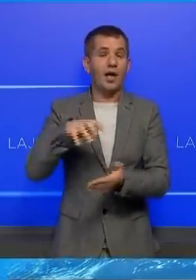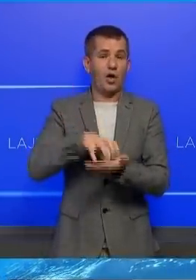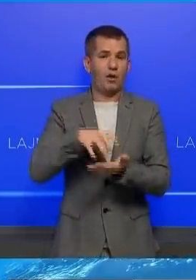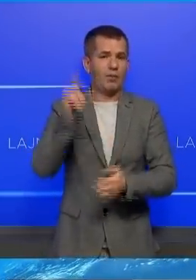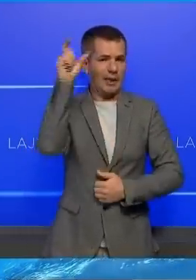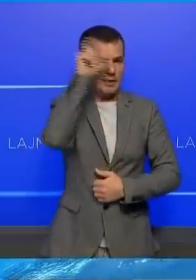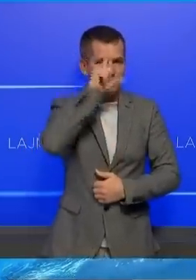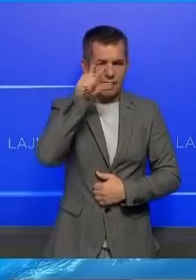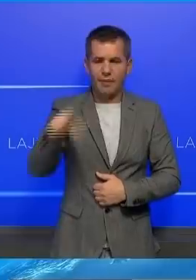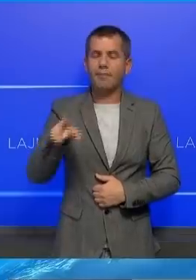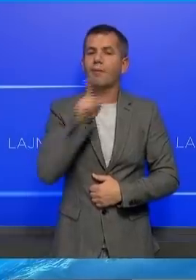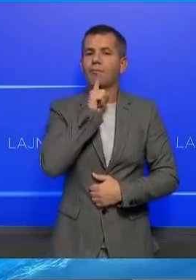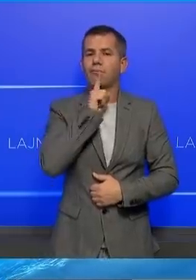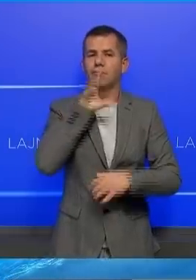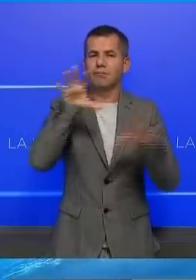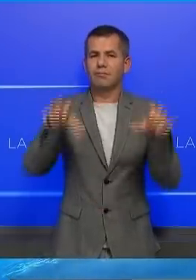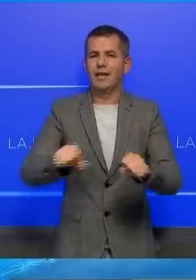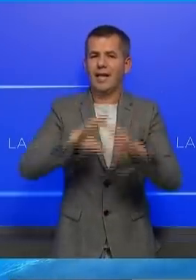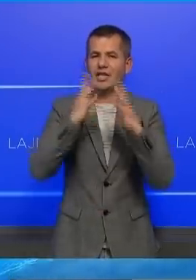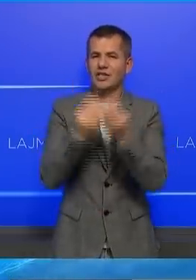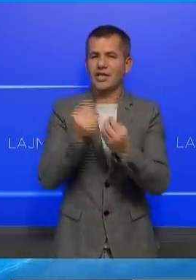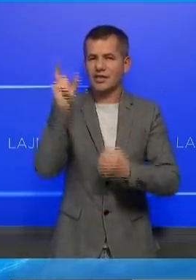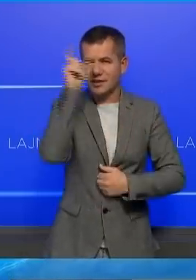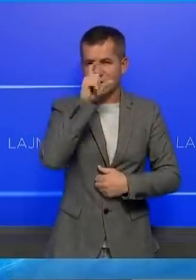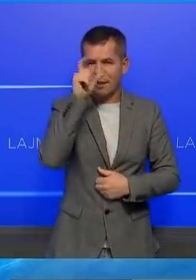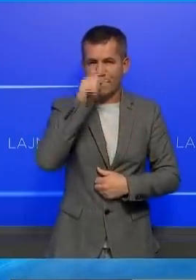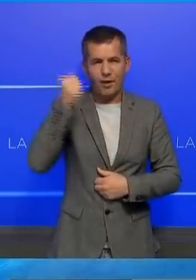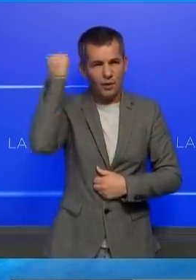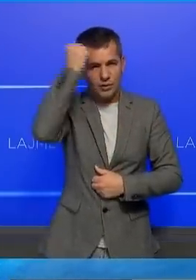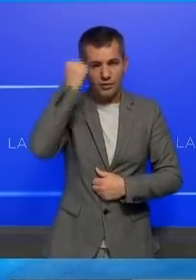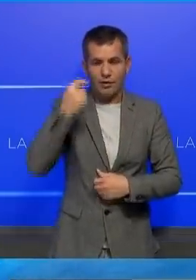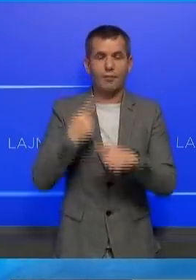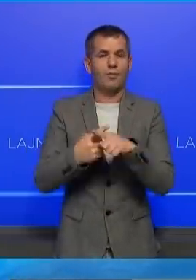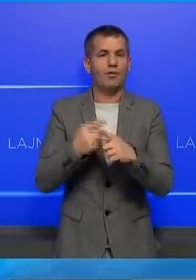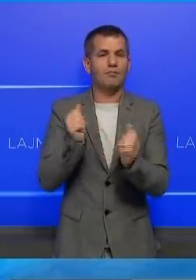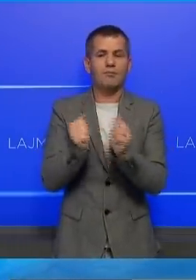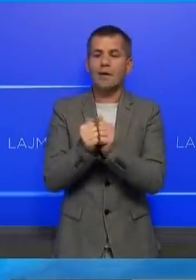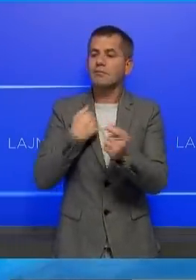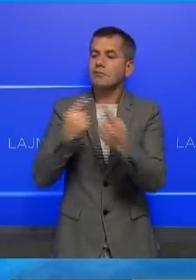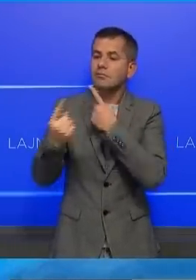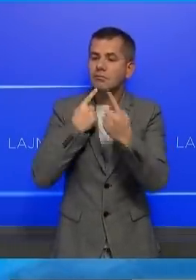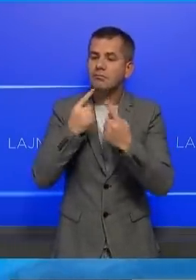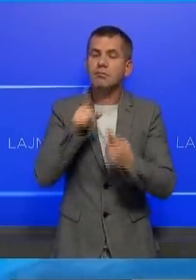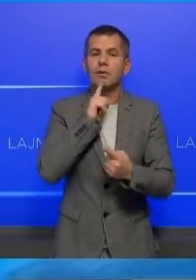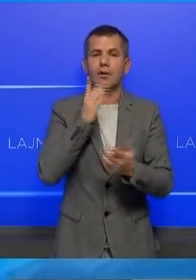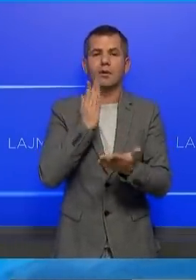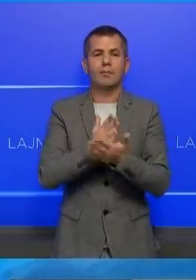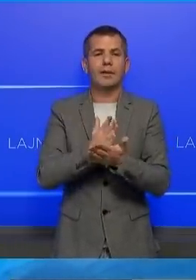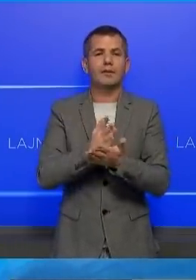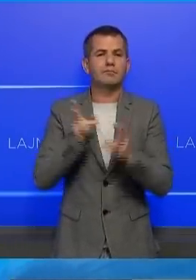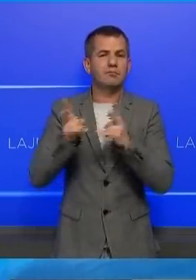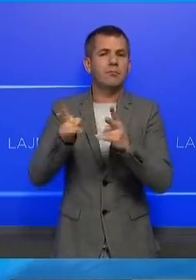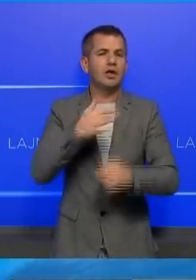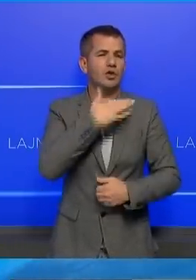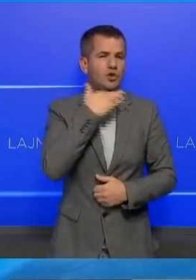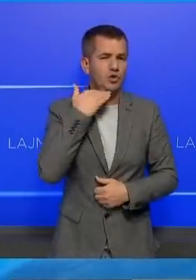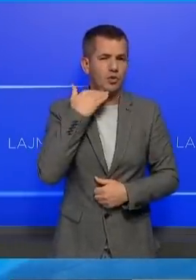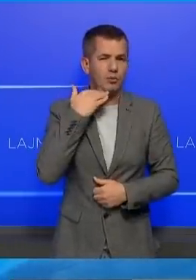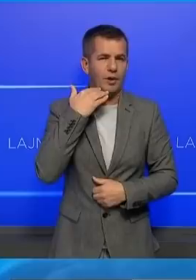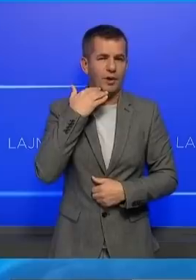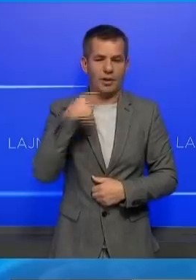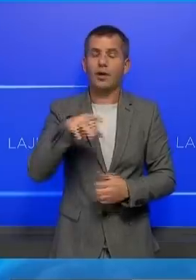monopolizuar jetën e sërbeve të Kosovës, dhe si që kanë treguar disa bashkëbisedues, ka pasur kërcënime nga lista sërbe.